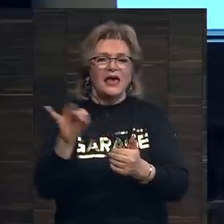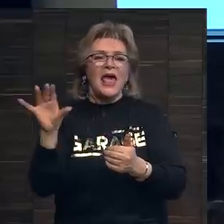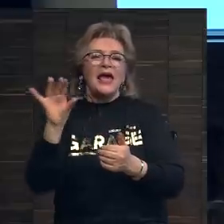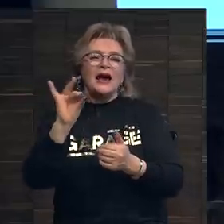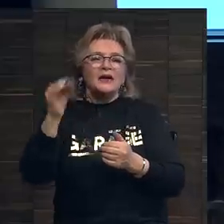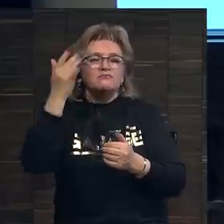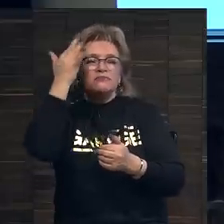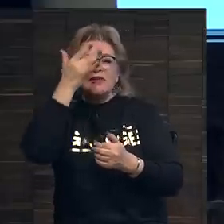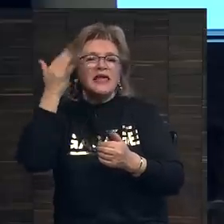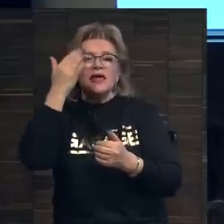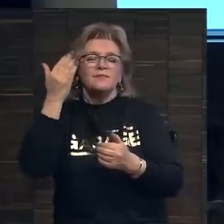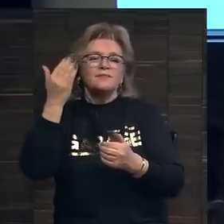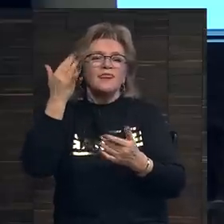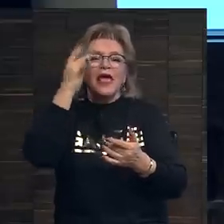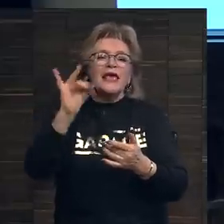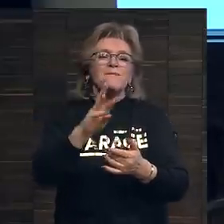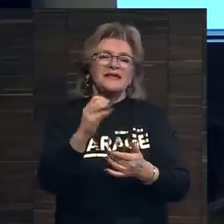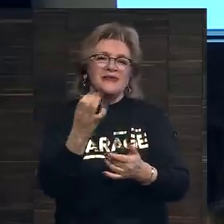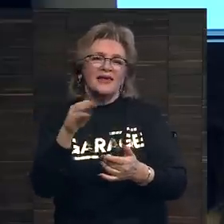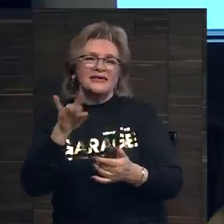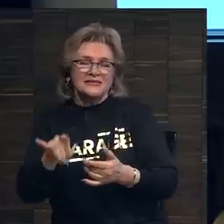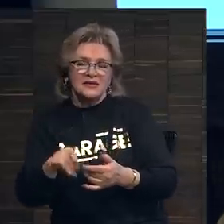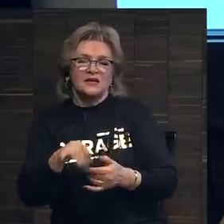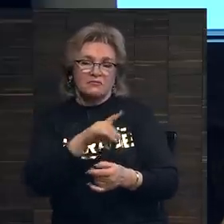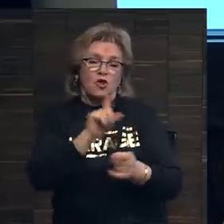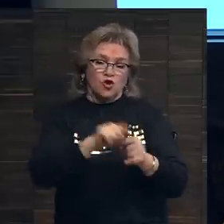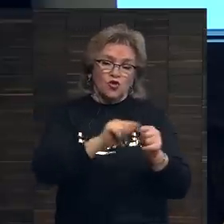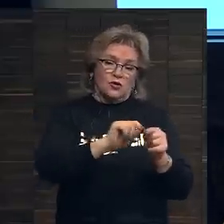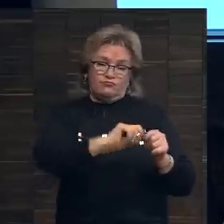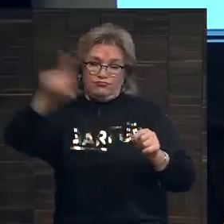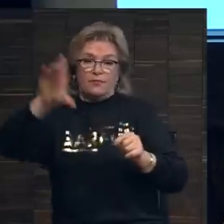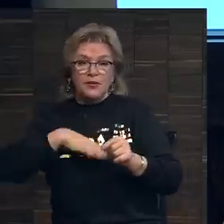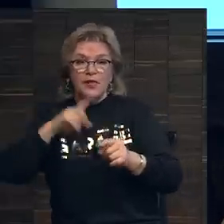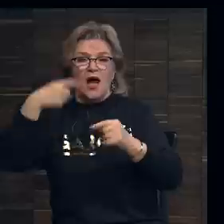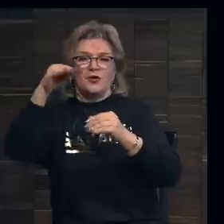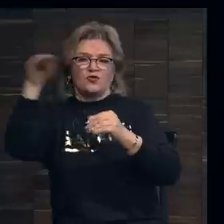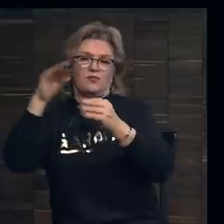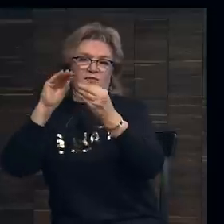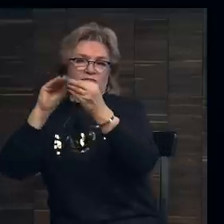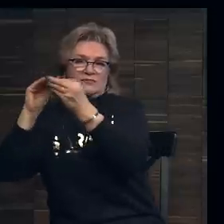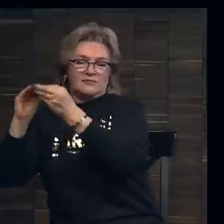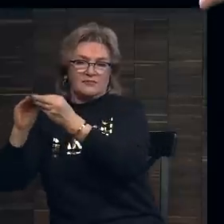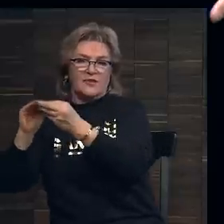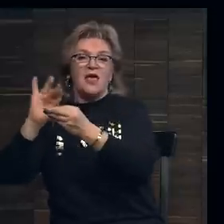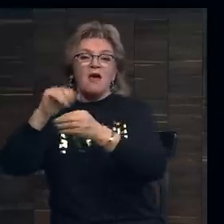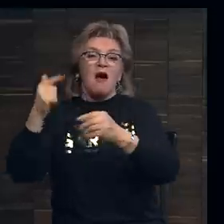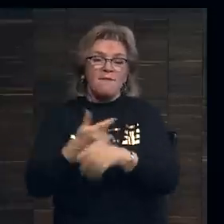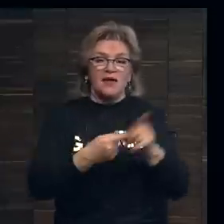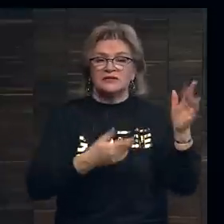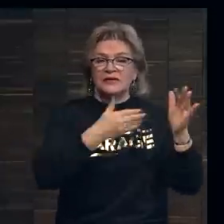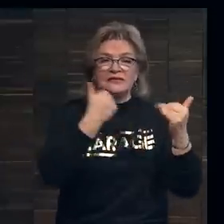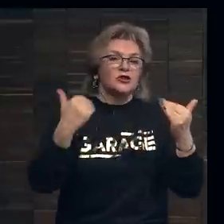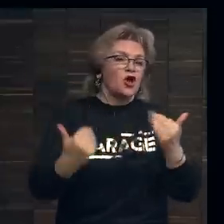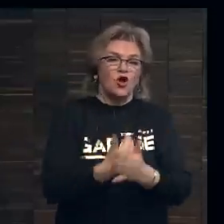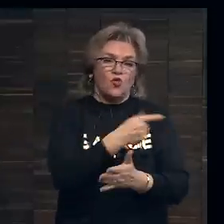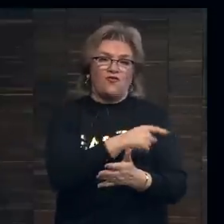этот рынок вырос, но потом остался на стабильном уровне. И опять же, здесь нет просто